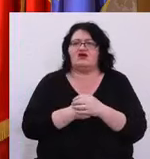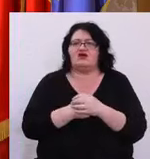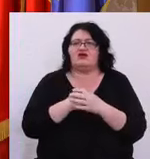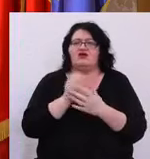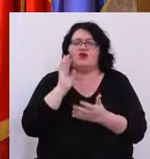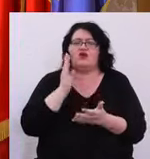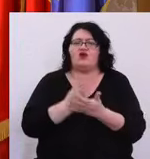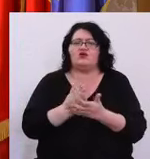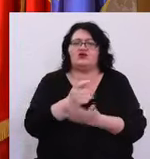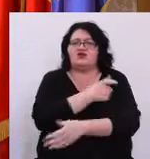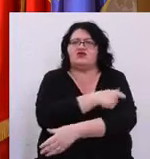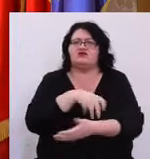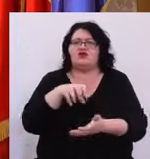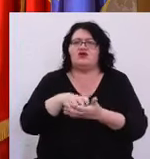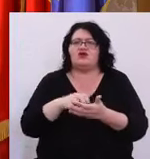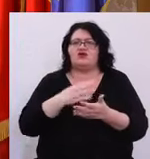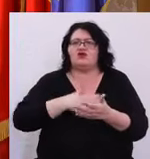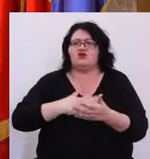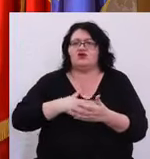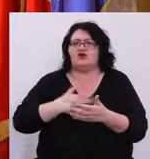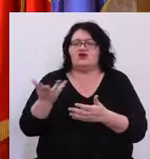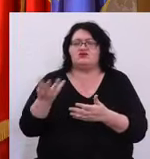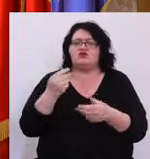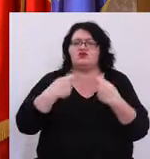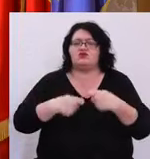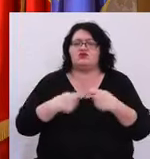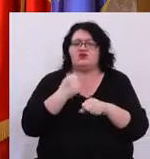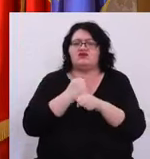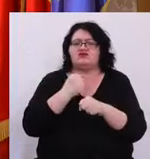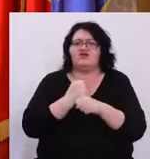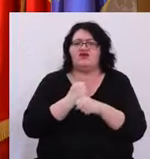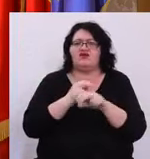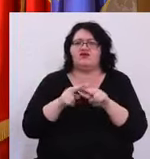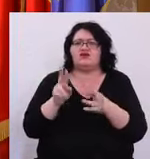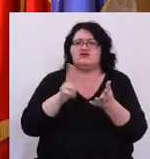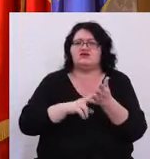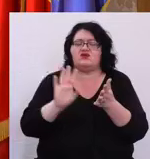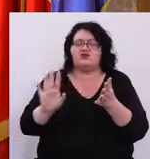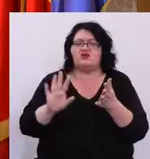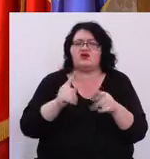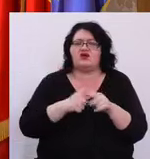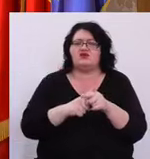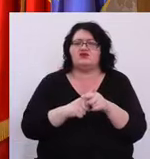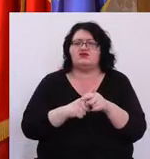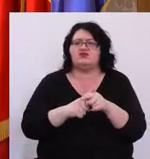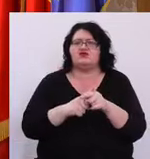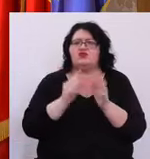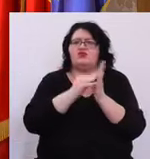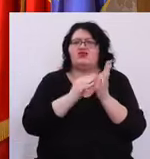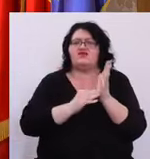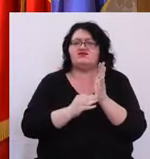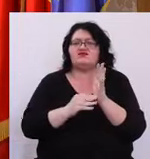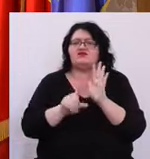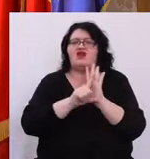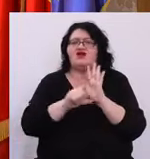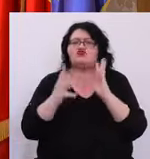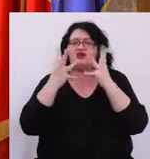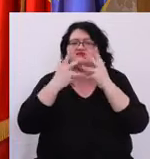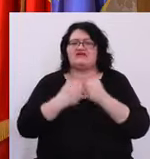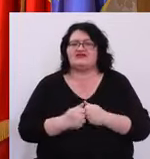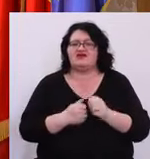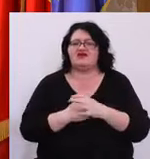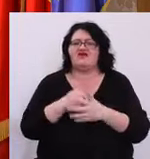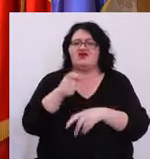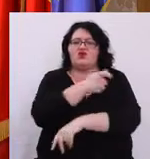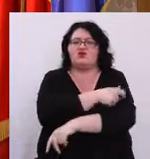o încurajez să o facă chiar ea Așa cum e și dreptul ei și prevăzut de codul administrativ Bineînțeles că